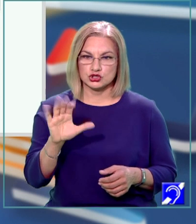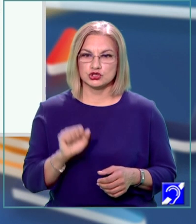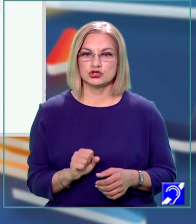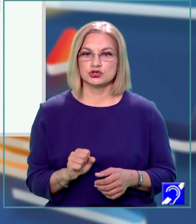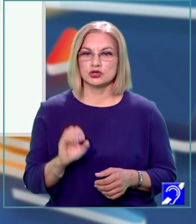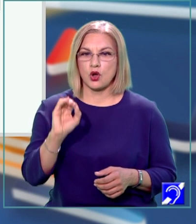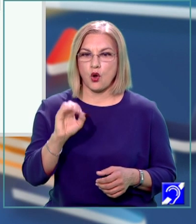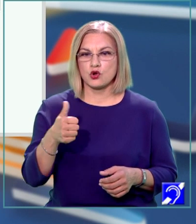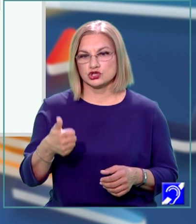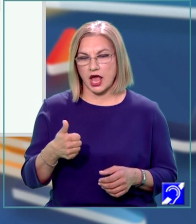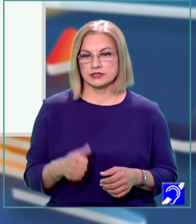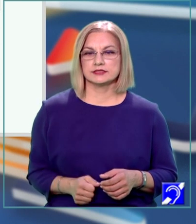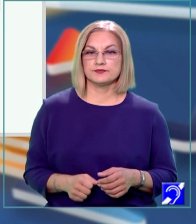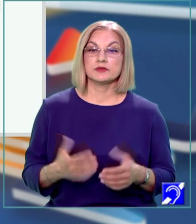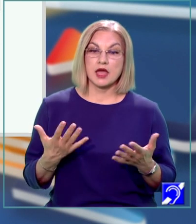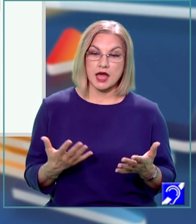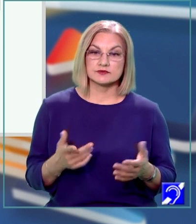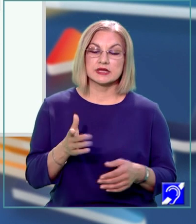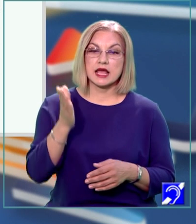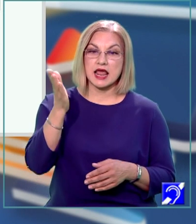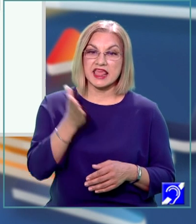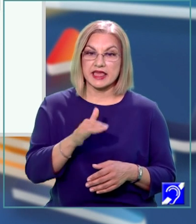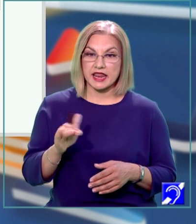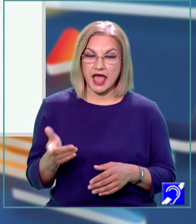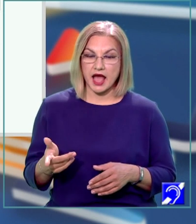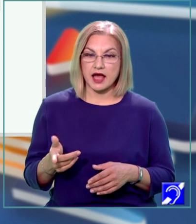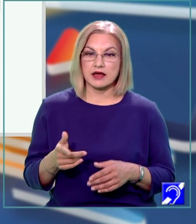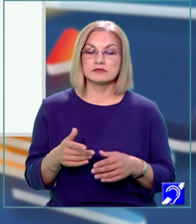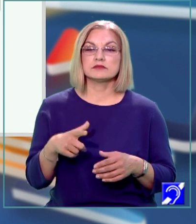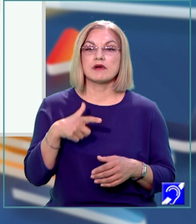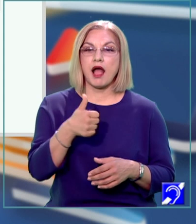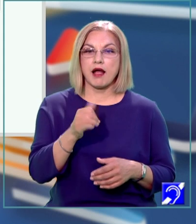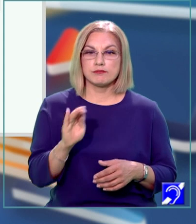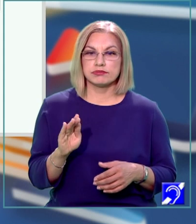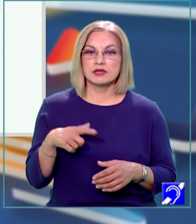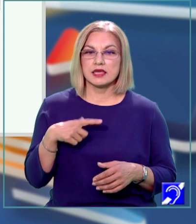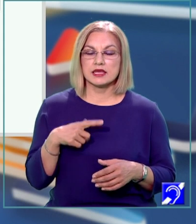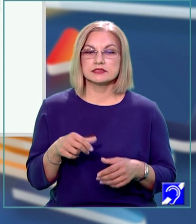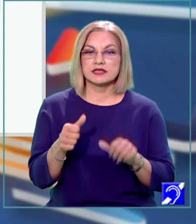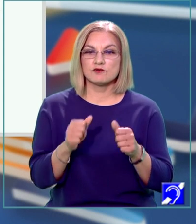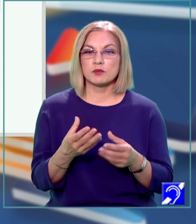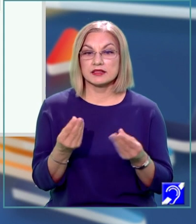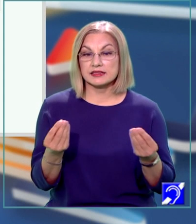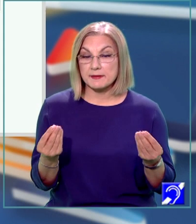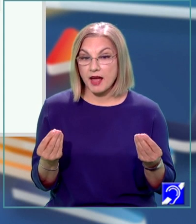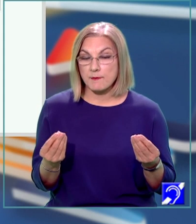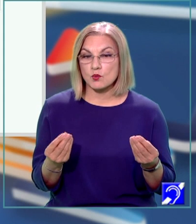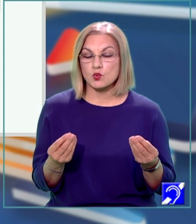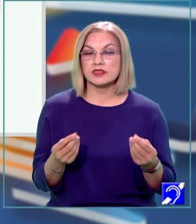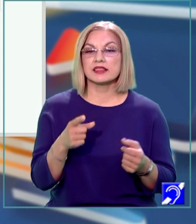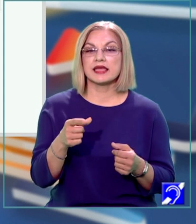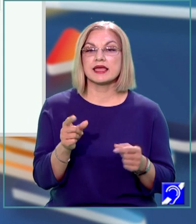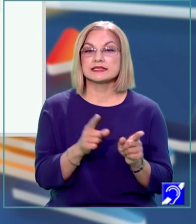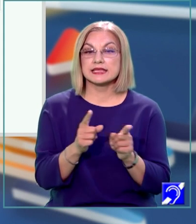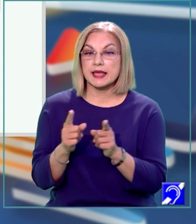O6, astfel încât linia frântă deschisă AB este formată din mai multe segmente. Segmentul